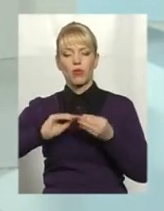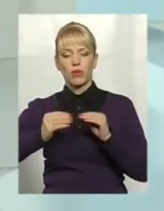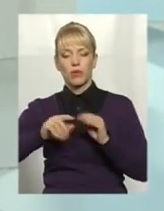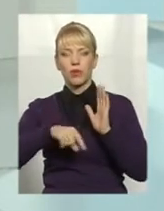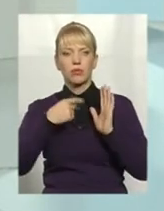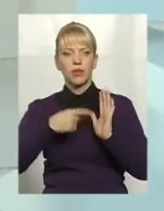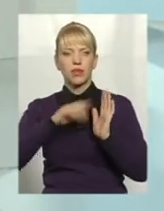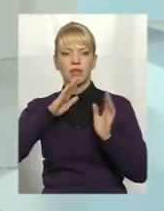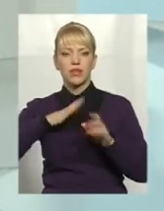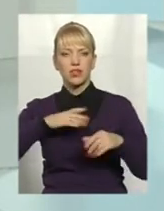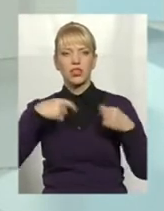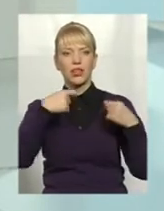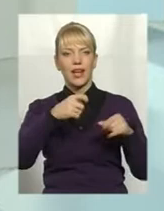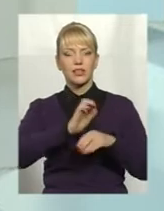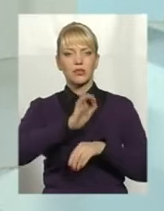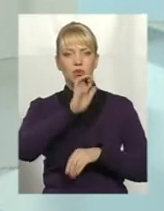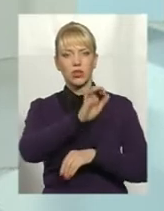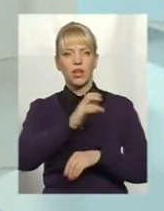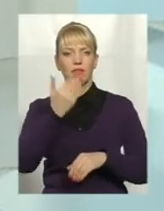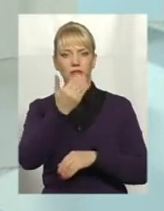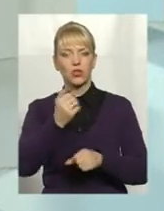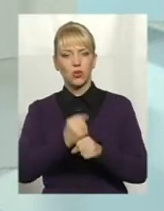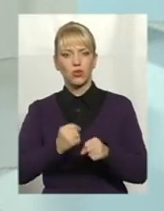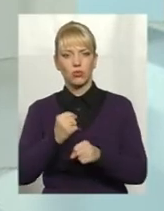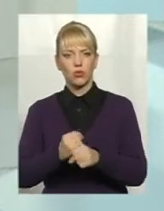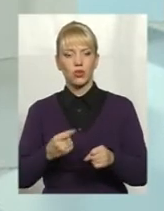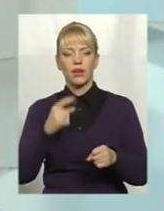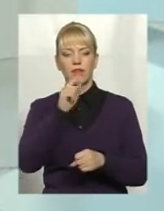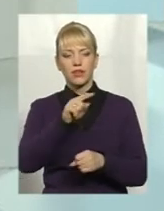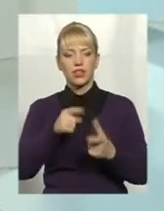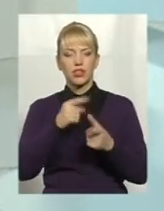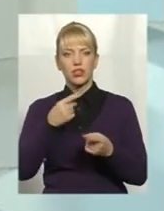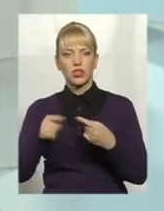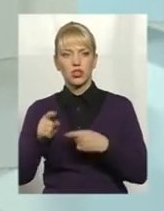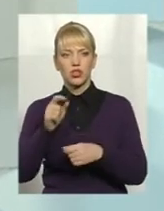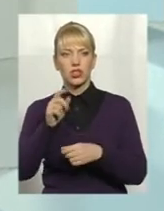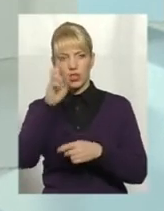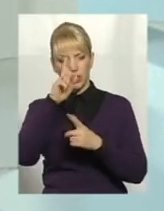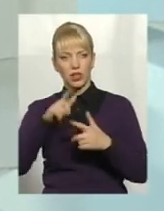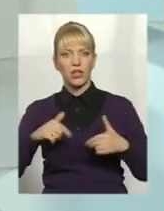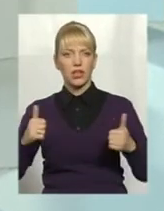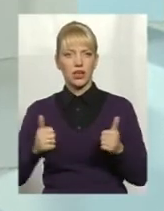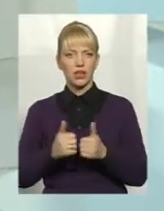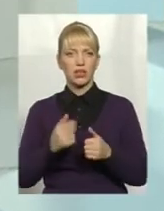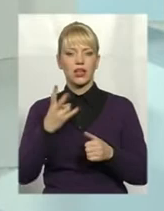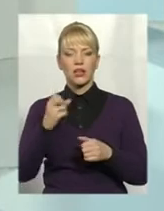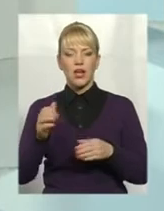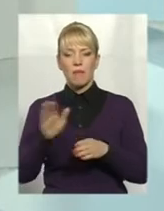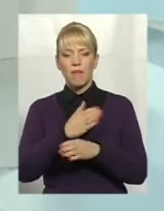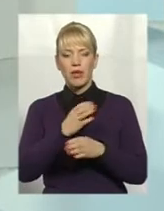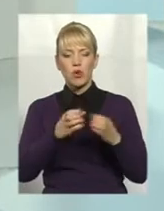експортерів в їх роботі в тих чи інших країнах. Тобто, якщо це можливо, на міжурядовому